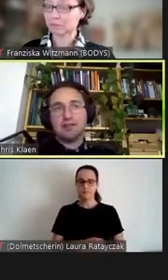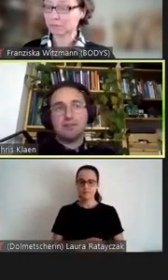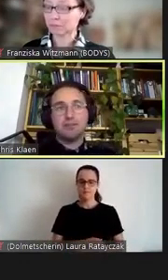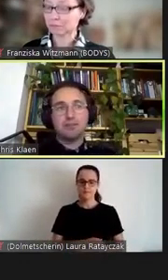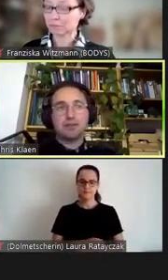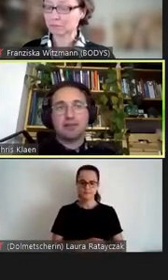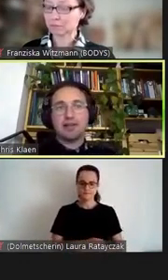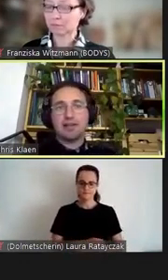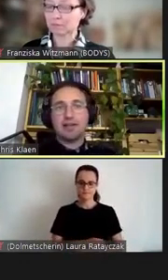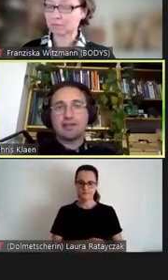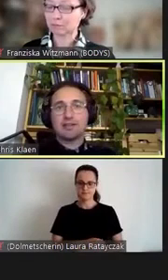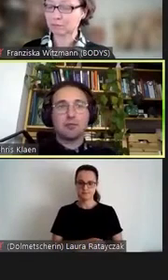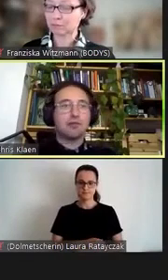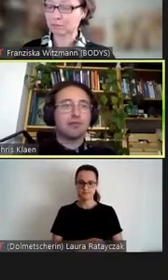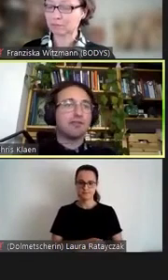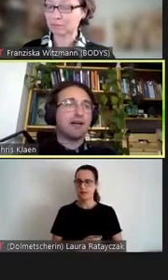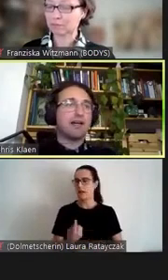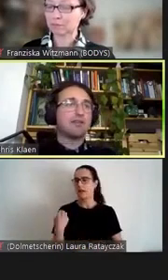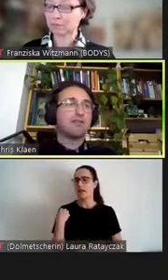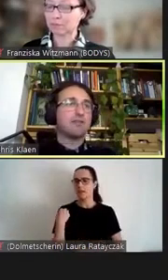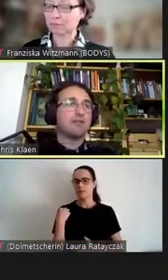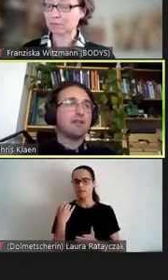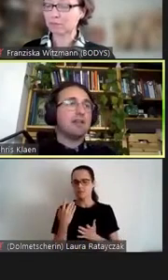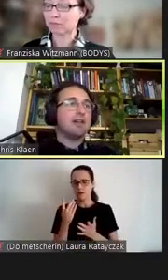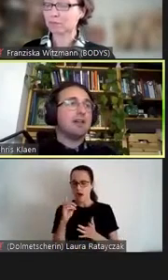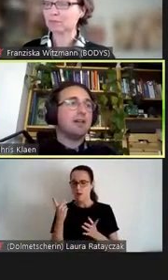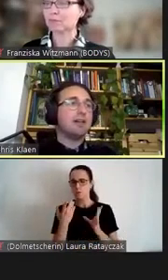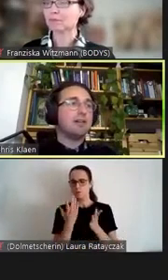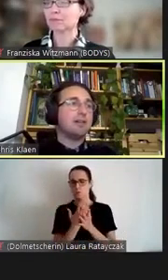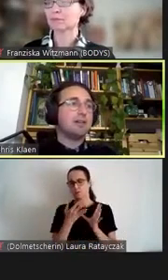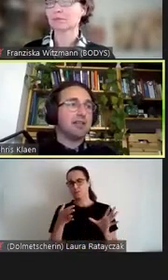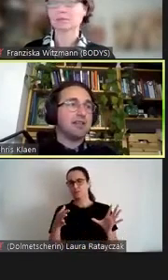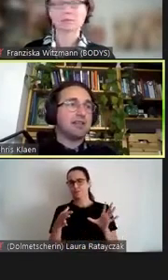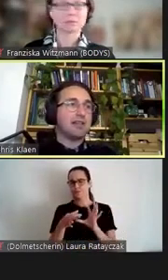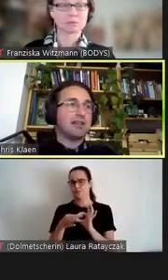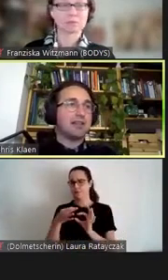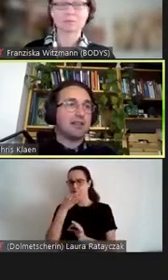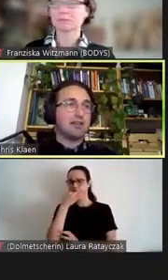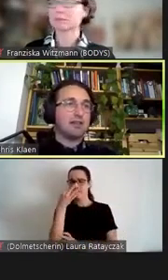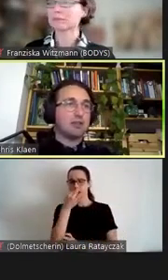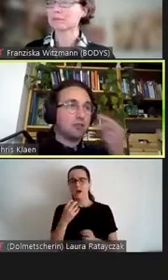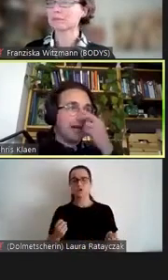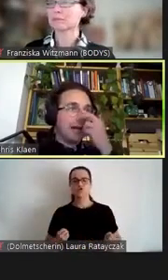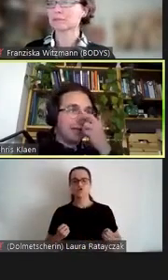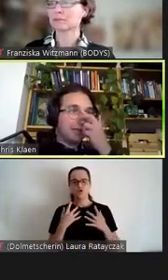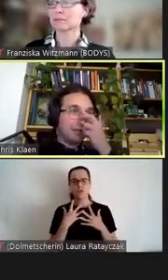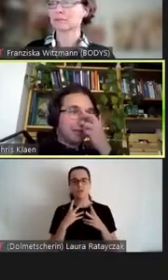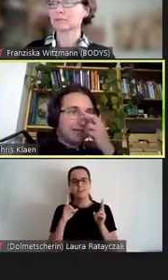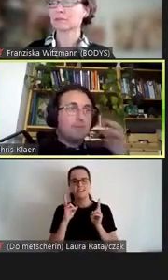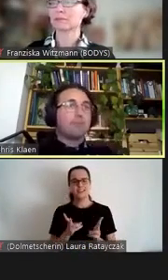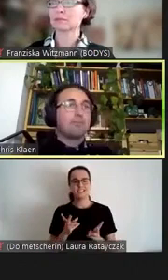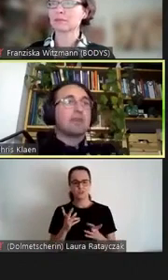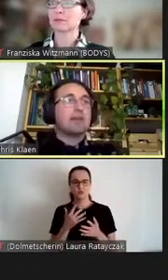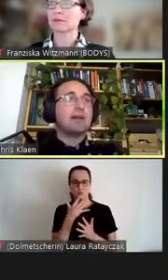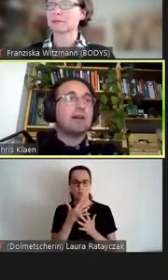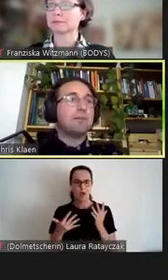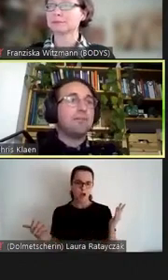gerade angesprochenen Fragen von gendergerechter Sprache